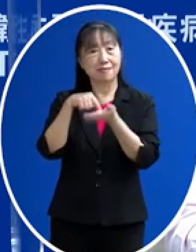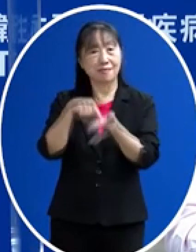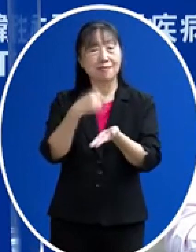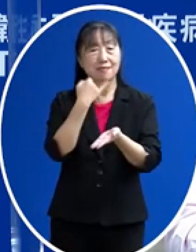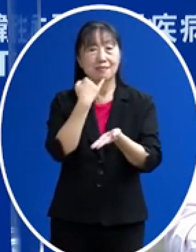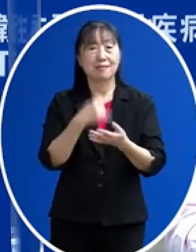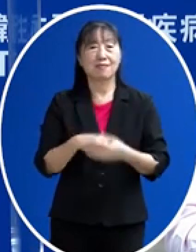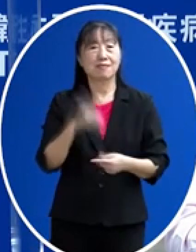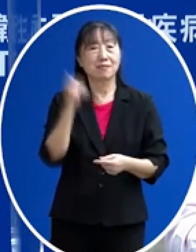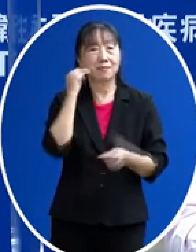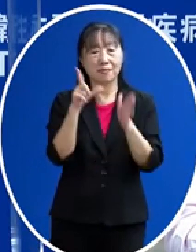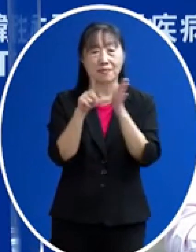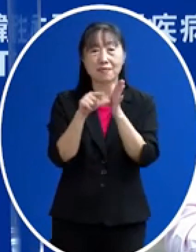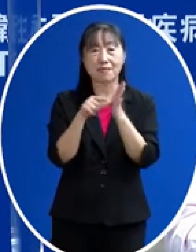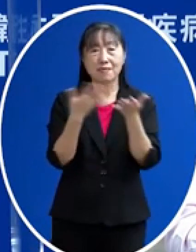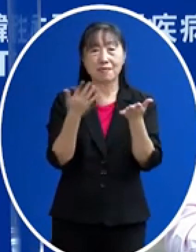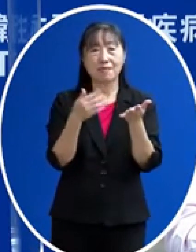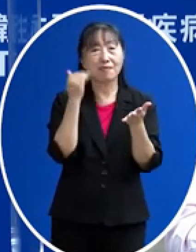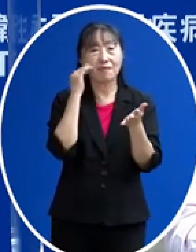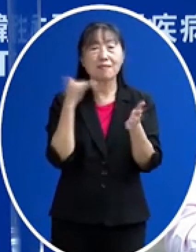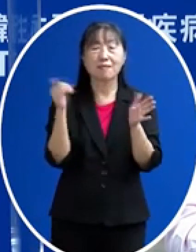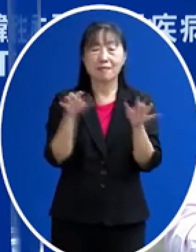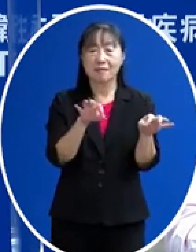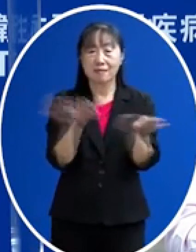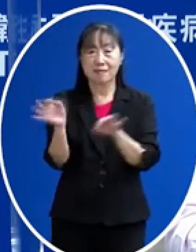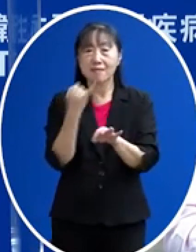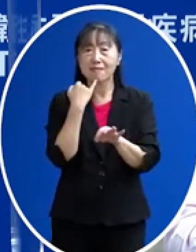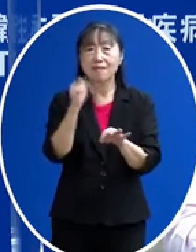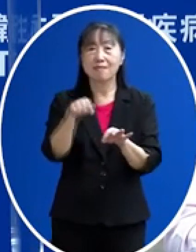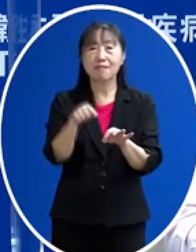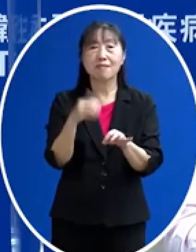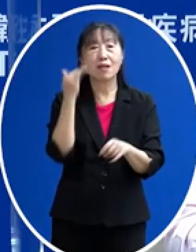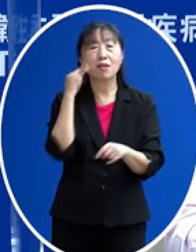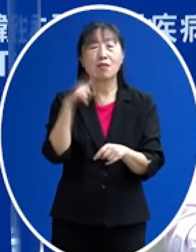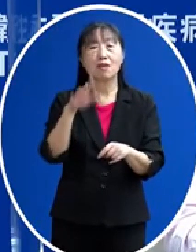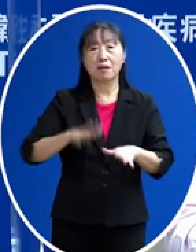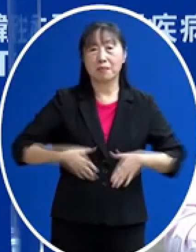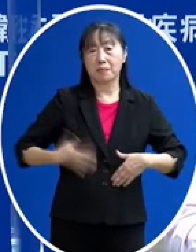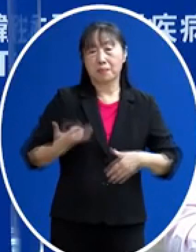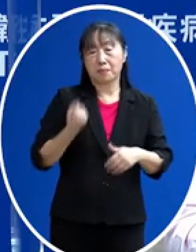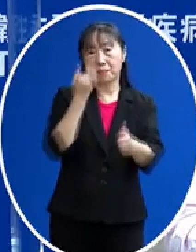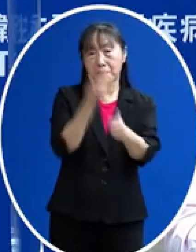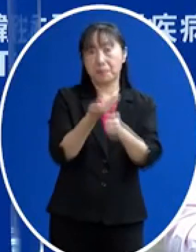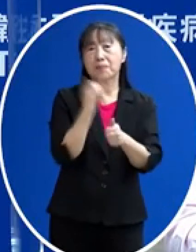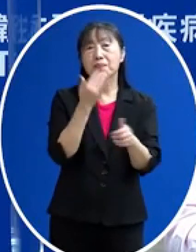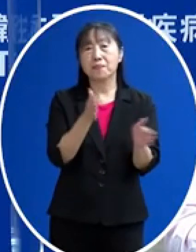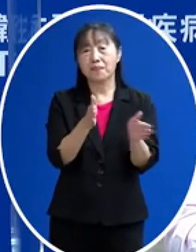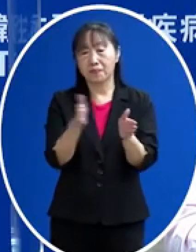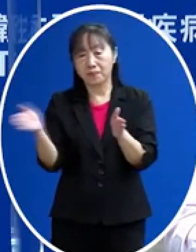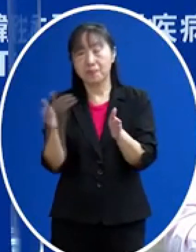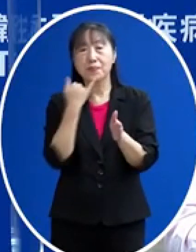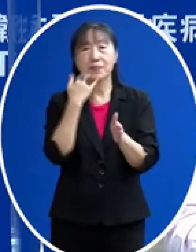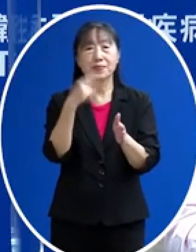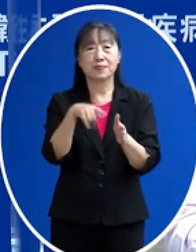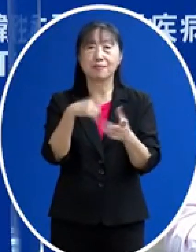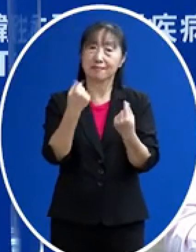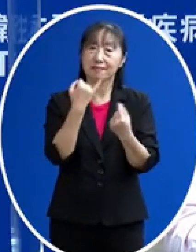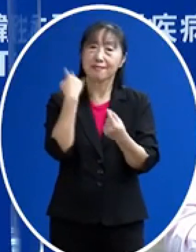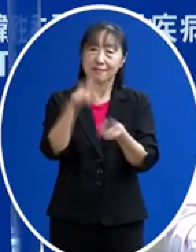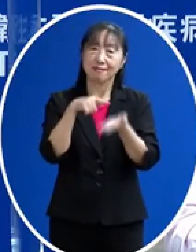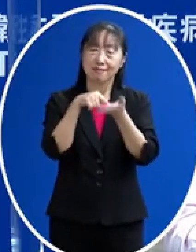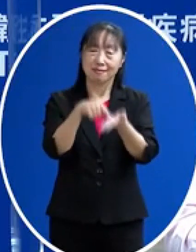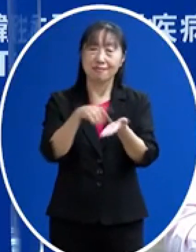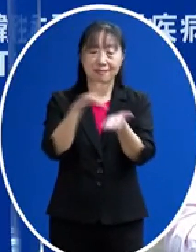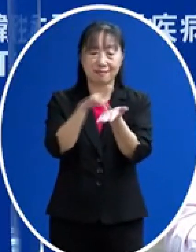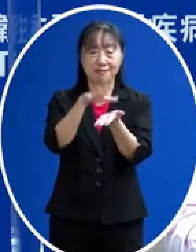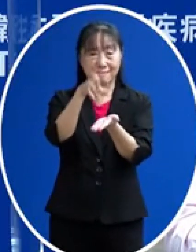如果時間到就延長 還沒有時間到就延長EUA那或者直接可以申請來做認可的藥證